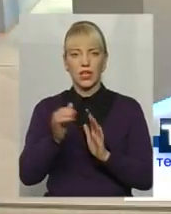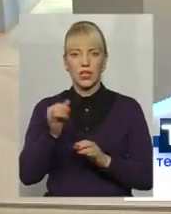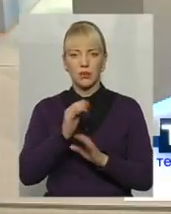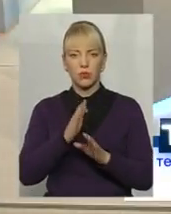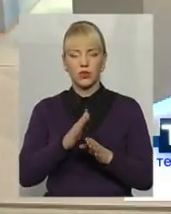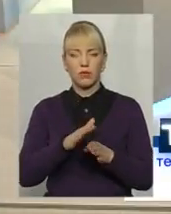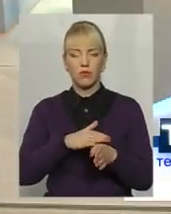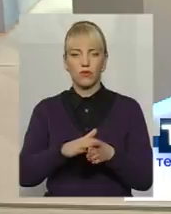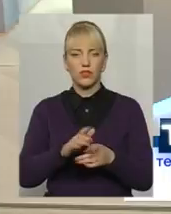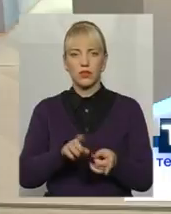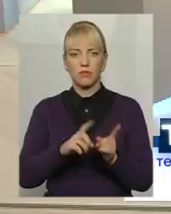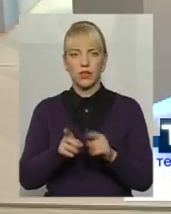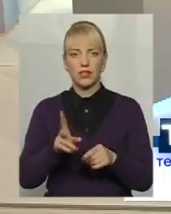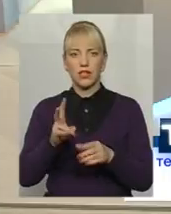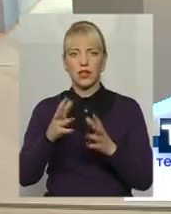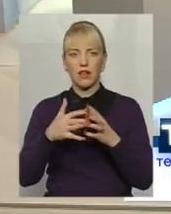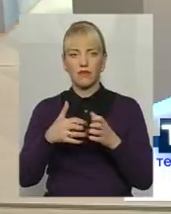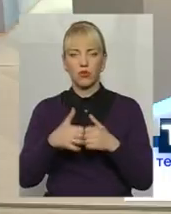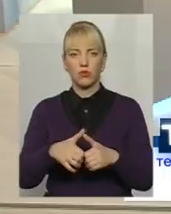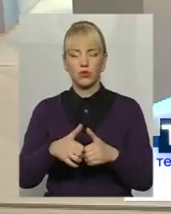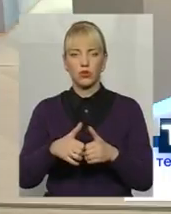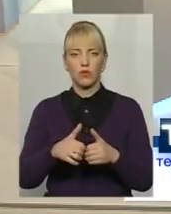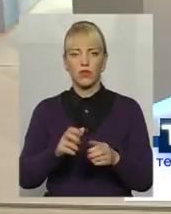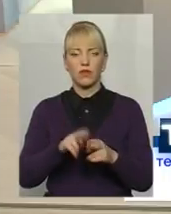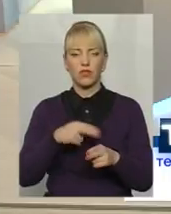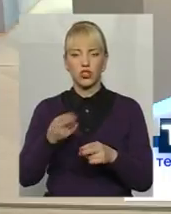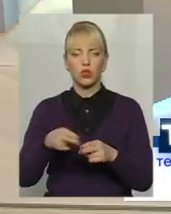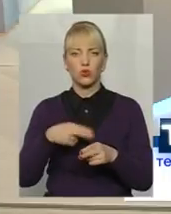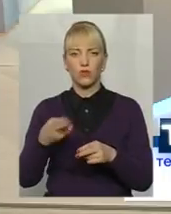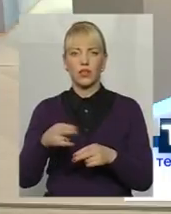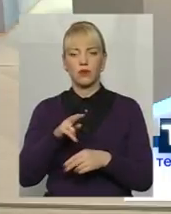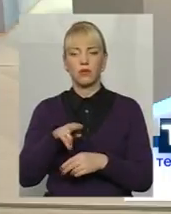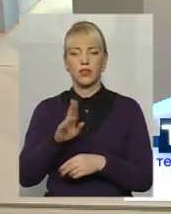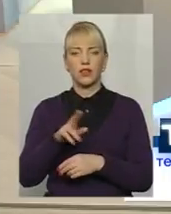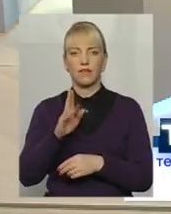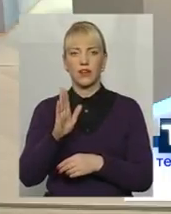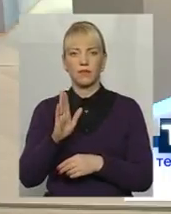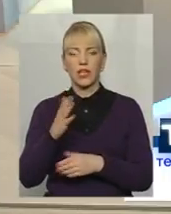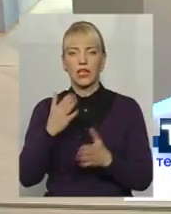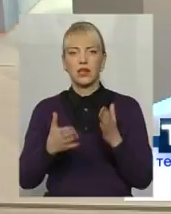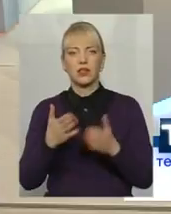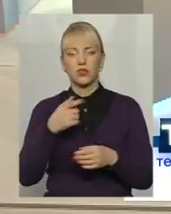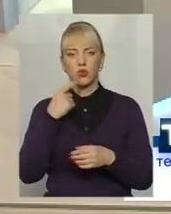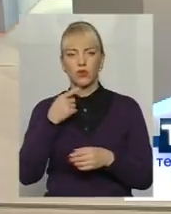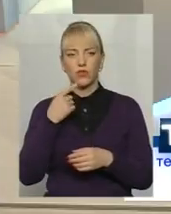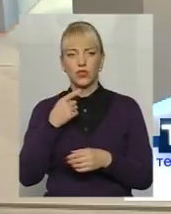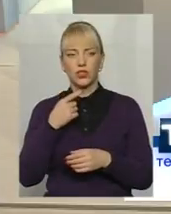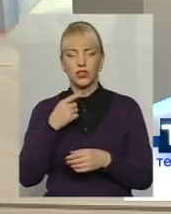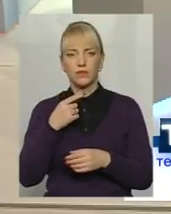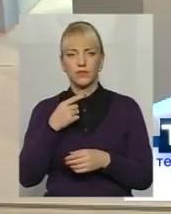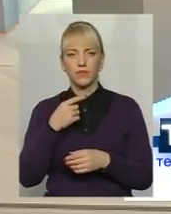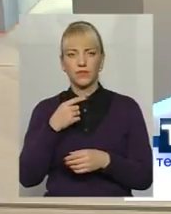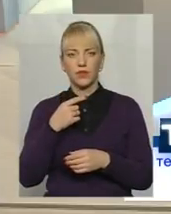повністю перейде на автоматизоване відшкодування ПДВ. Якщо говорити про